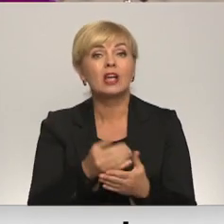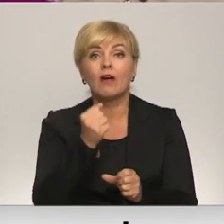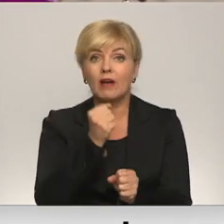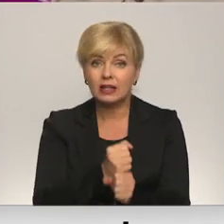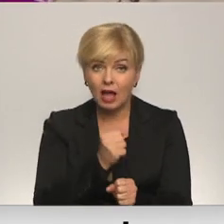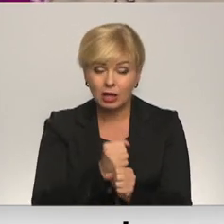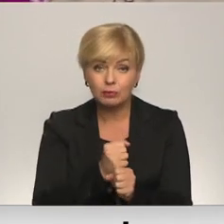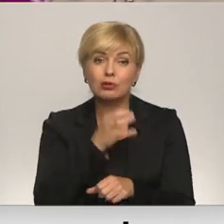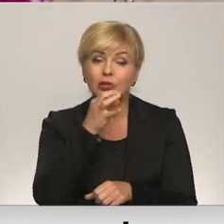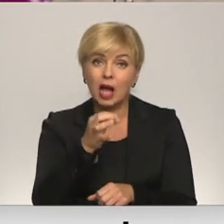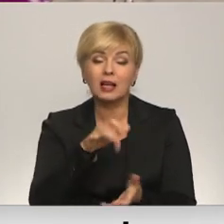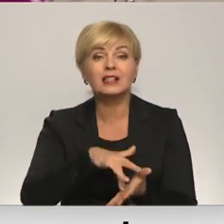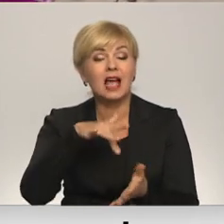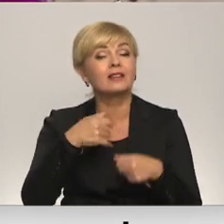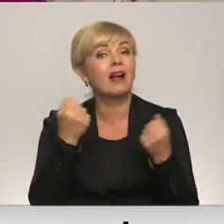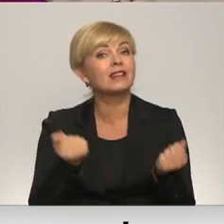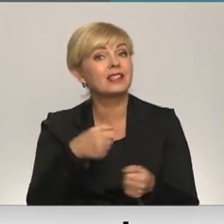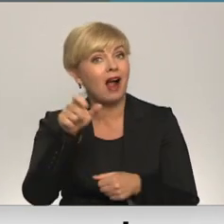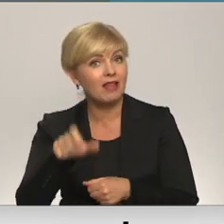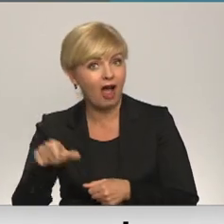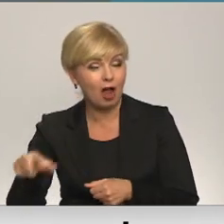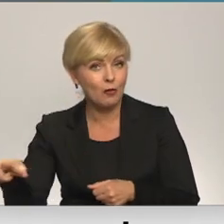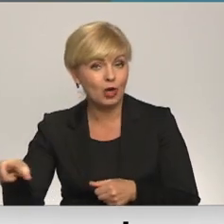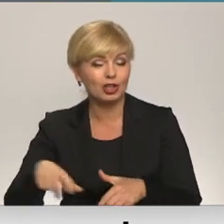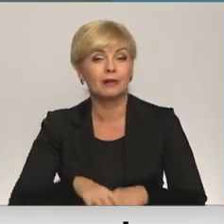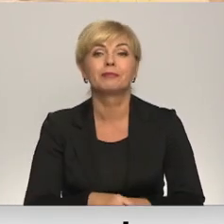strādājošie. Matar Līcītīvaru Žepickis, Latvijas televīzija.